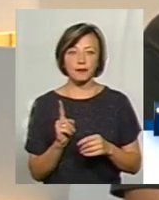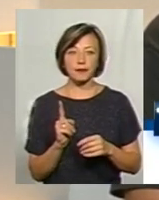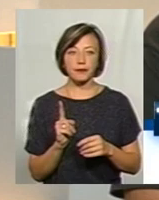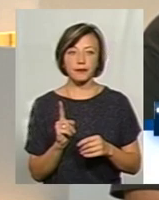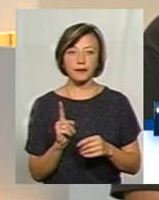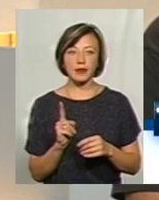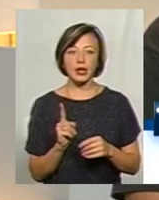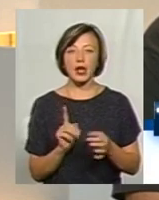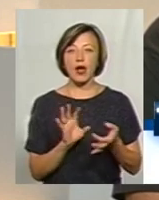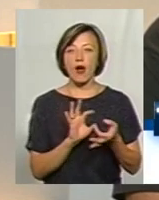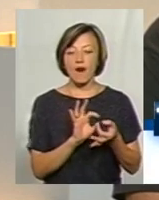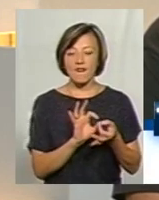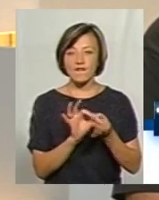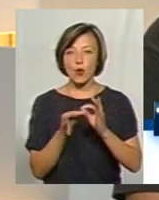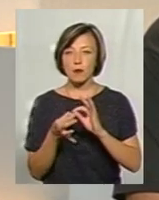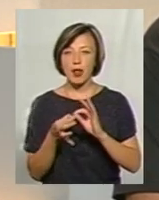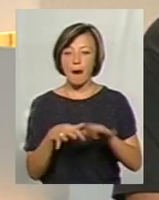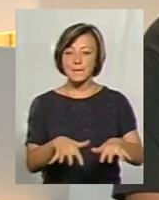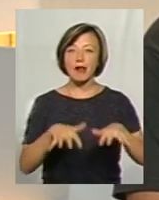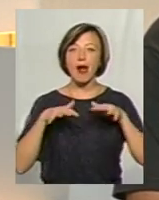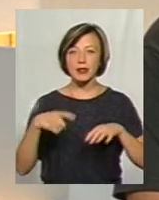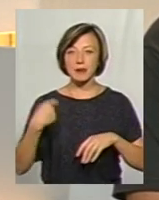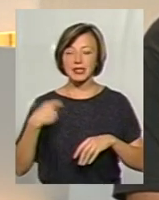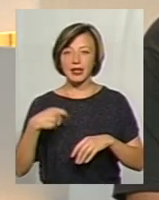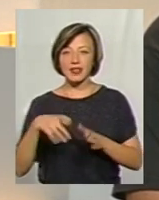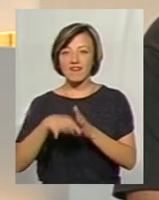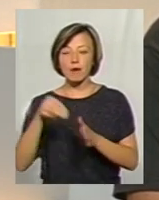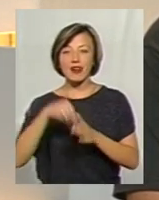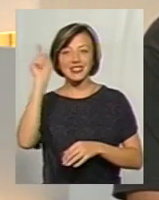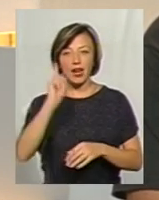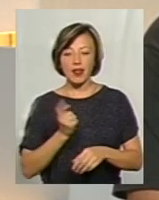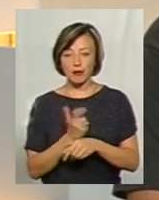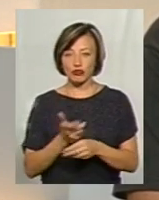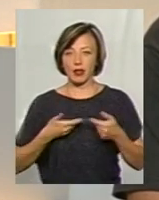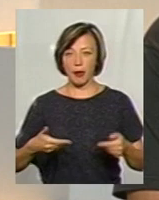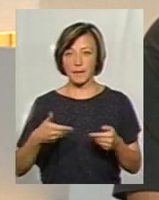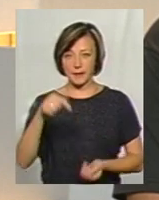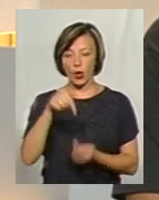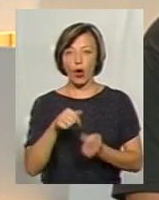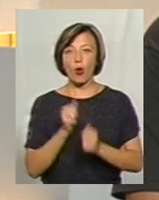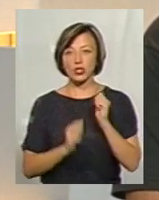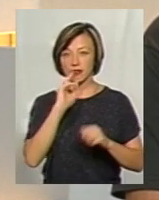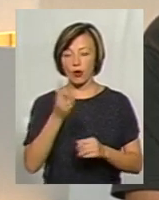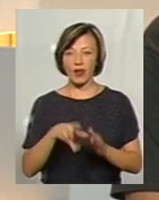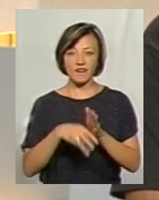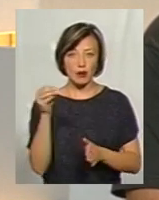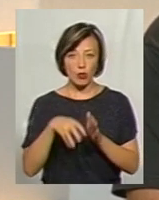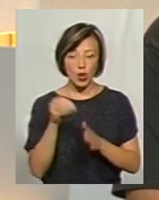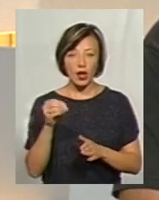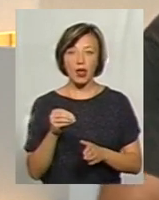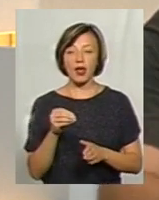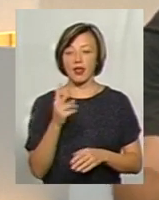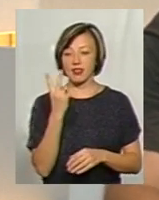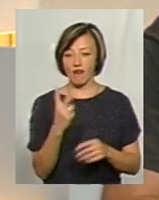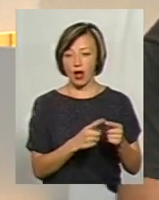парламентських і президентських виборів Ізраїля найбільше нам підходить. Тобто кожних два роки вибори, два